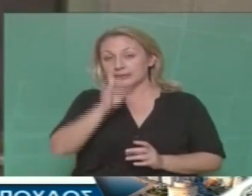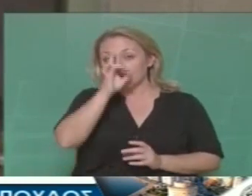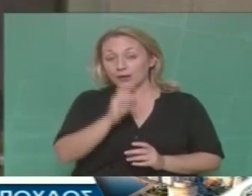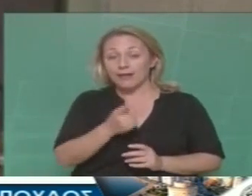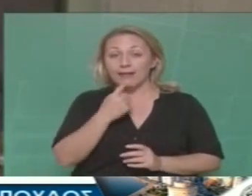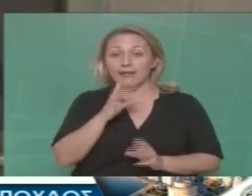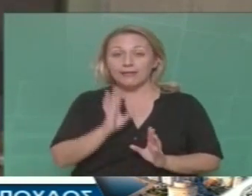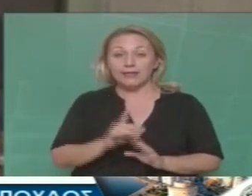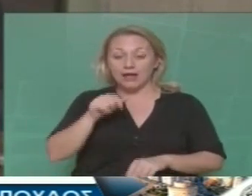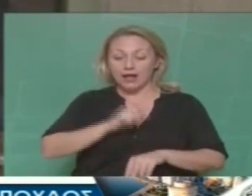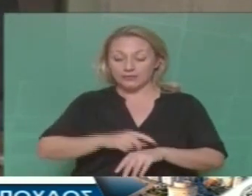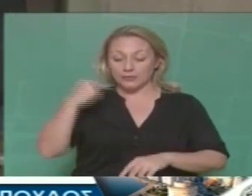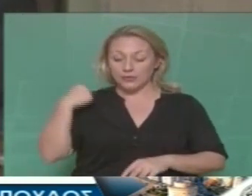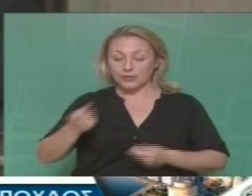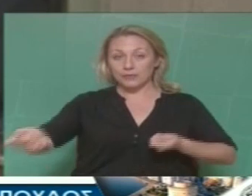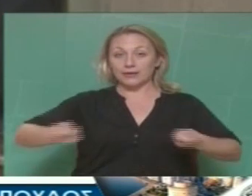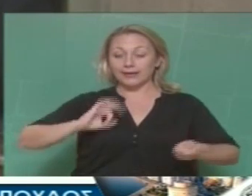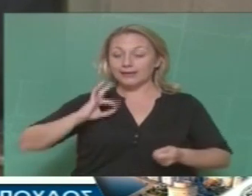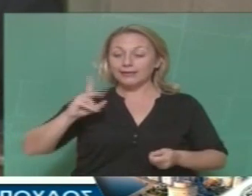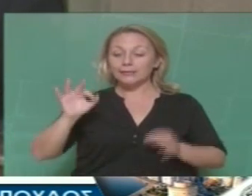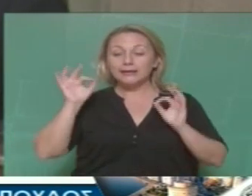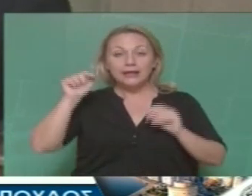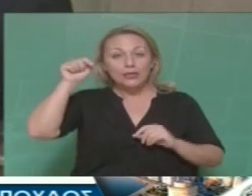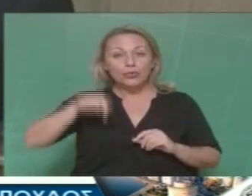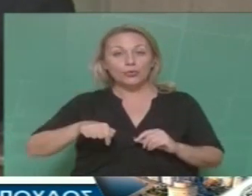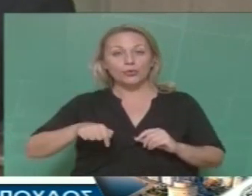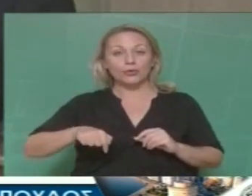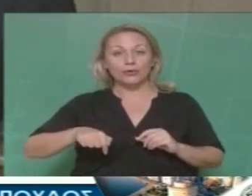ζητήματα που καλείστε να διαχειριστείτε καθημερινά, εδώ μέσα.